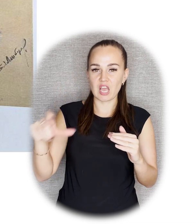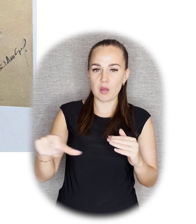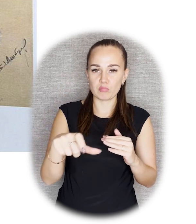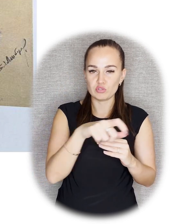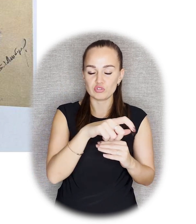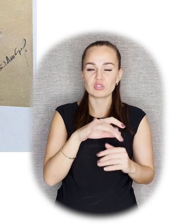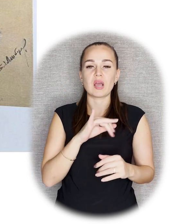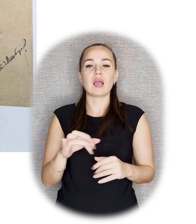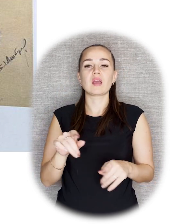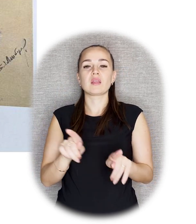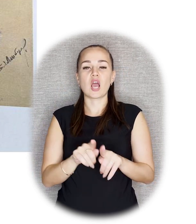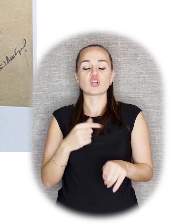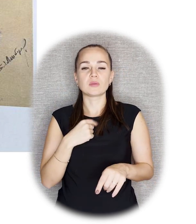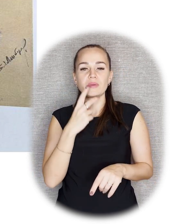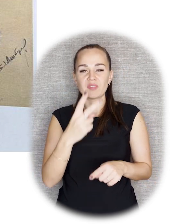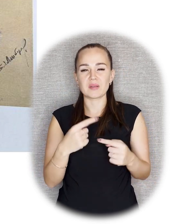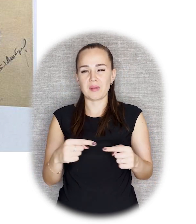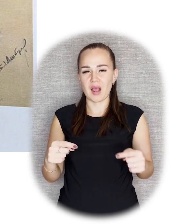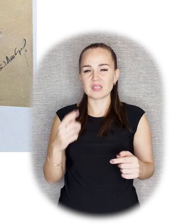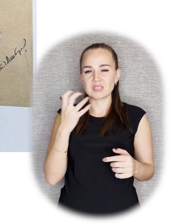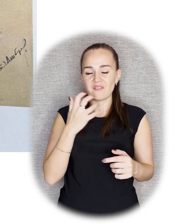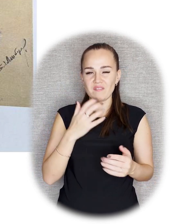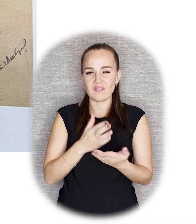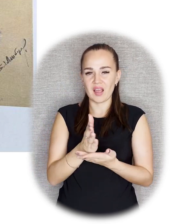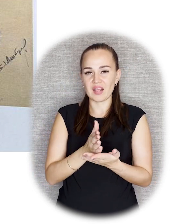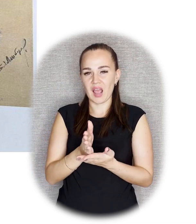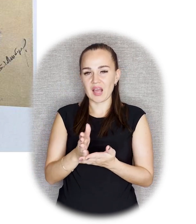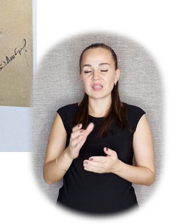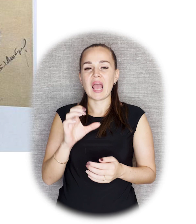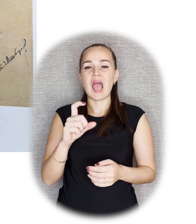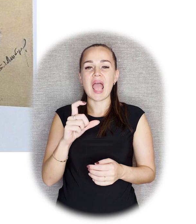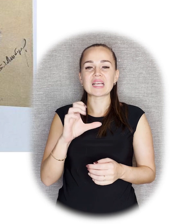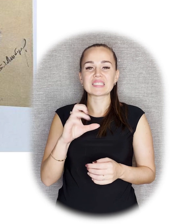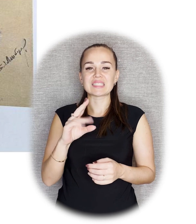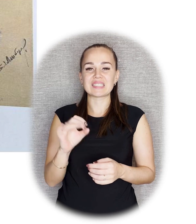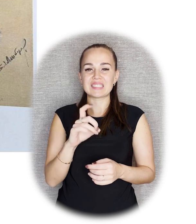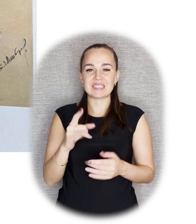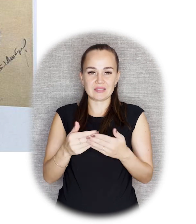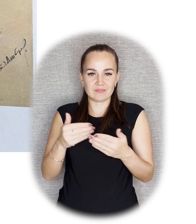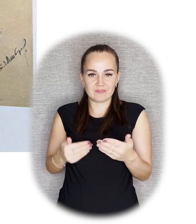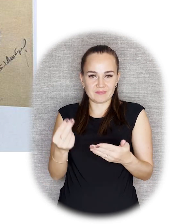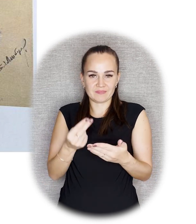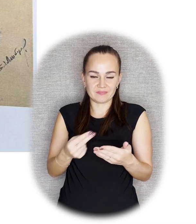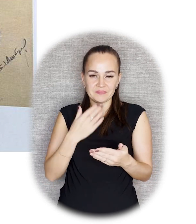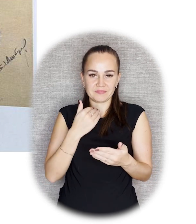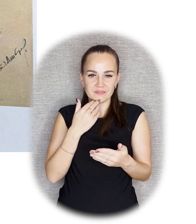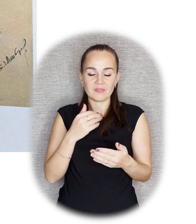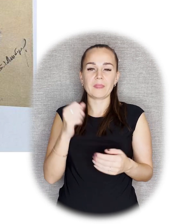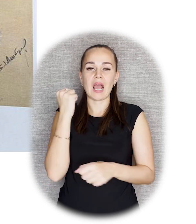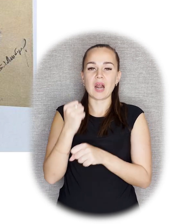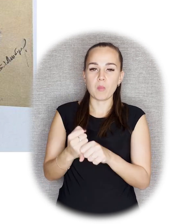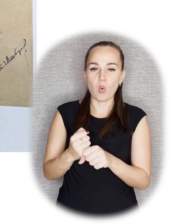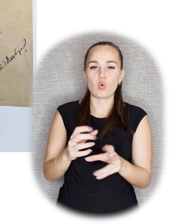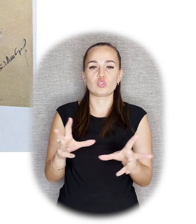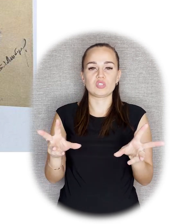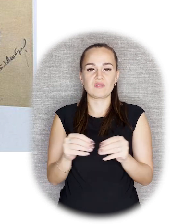А также мы видим еще некоторые варианты. Там, на самом деле, было много эскизов, в которых так или иначе вот этот образ рабочего с молотом и